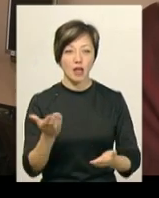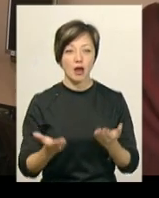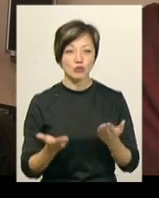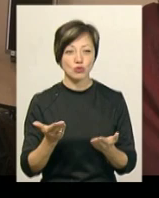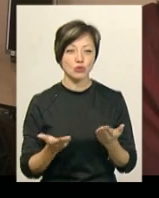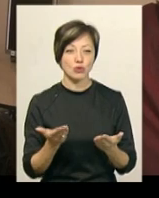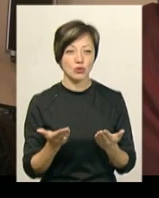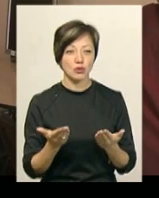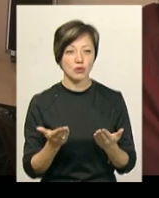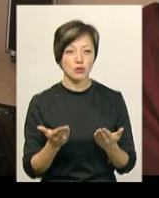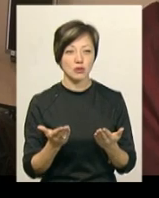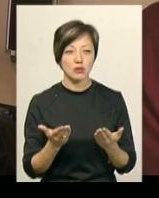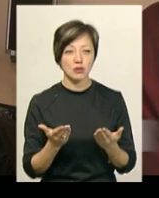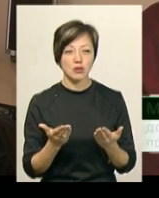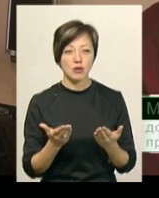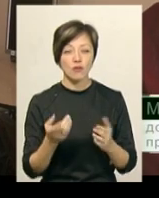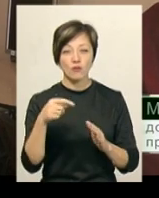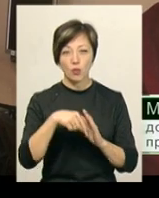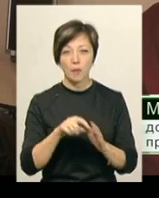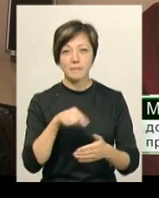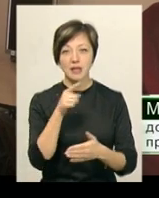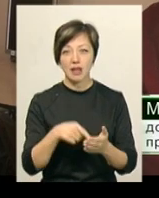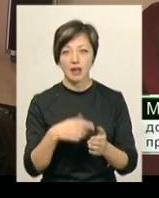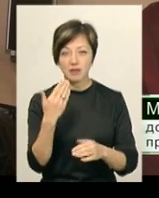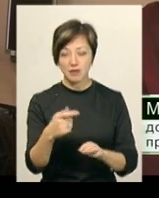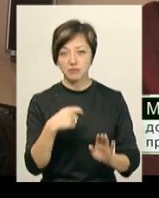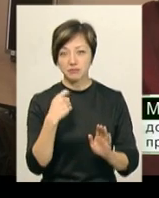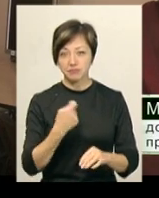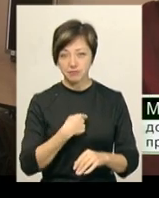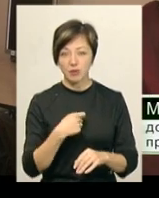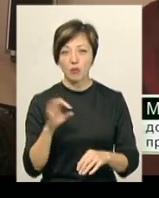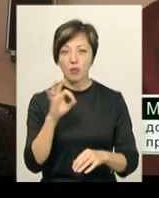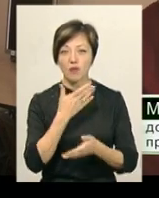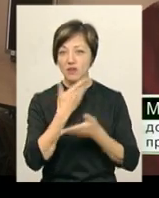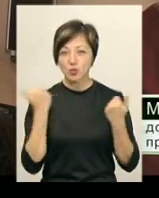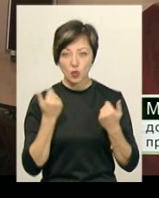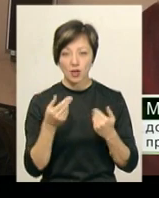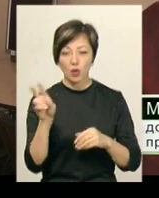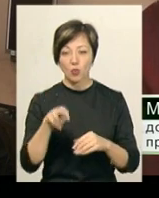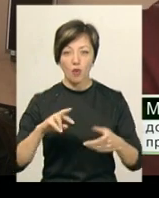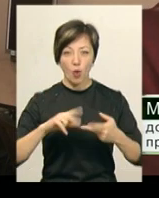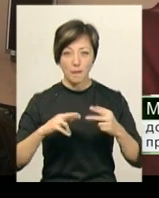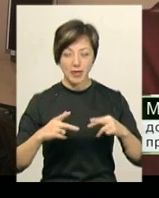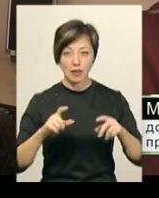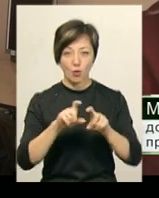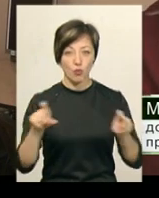в контексті того питання, яке ви задали про відсутність валюти в обмінних пунктах,